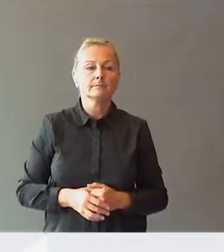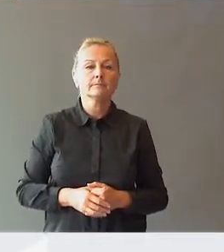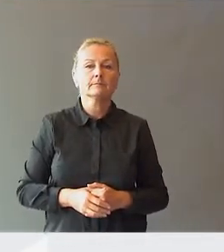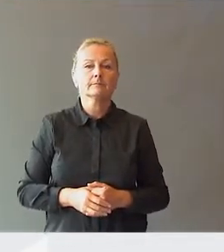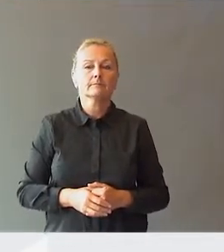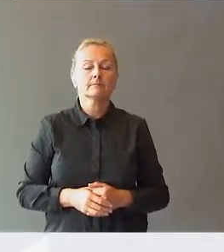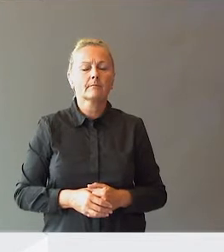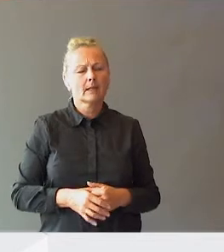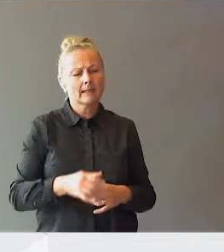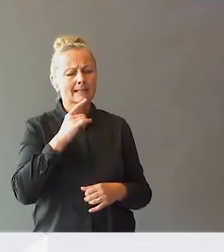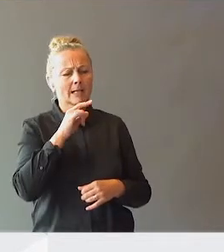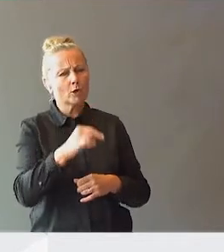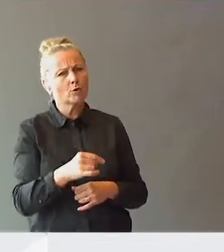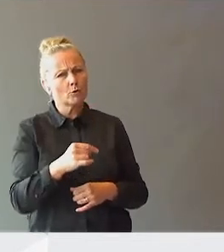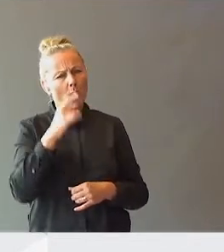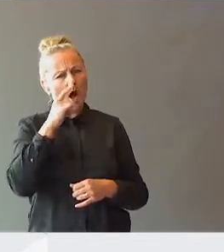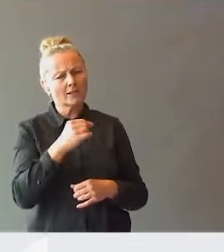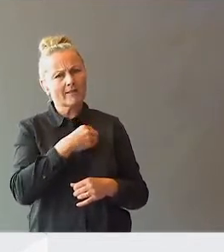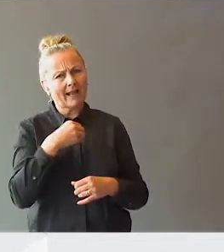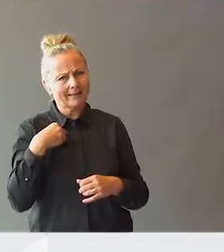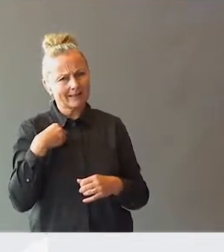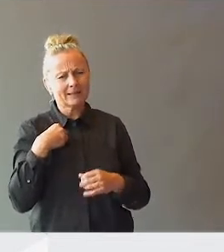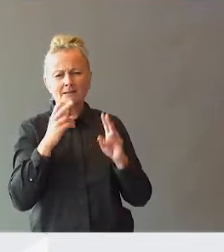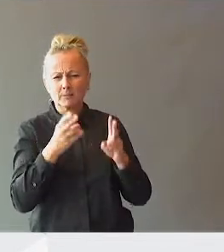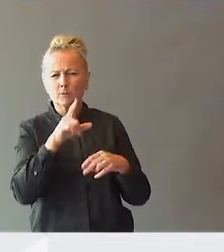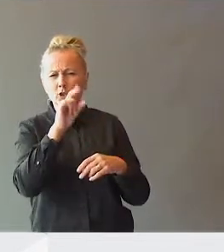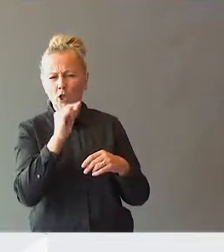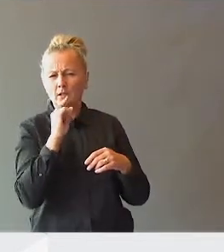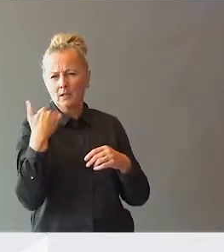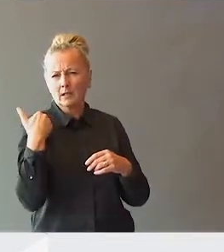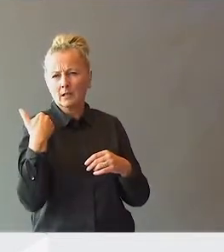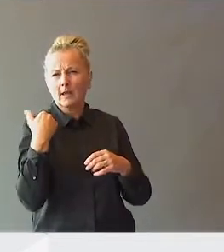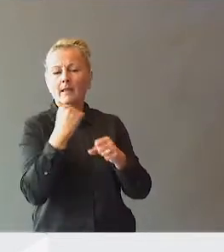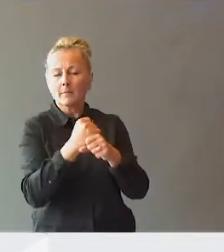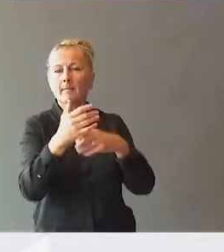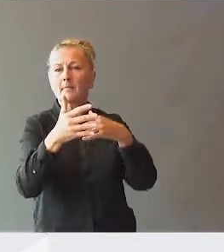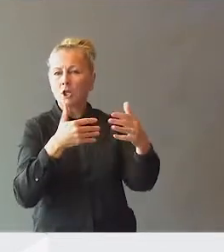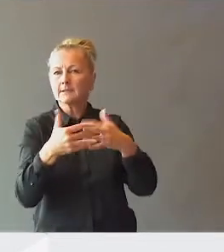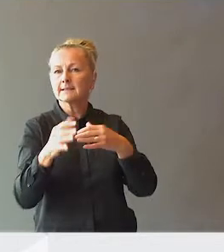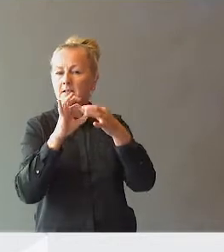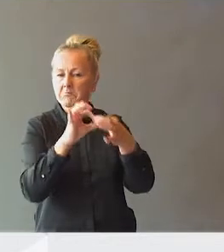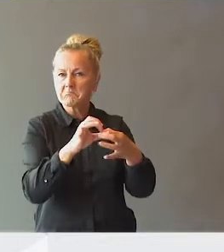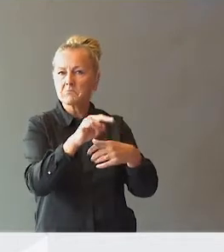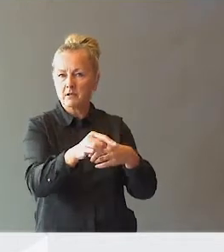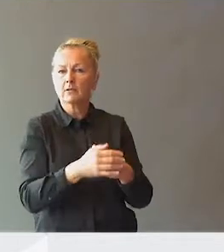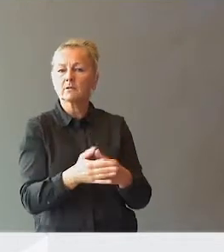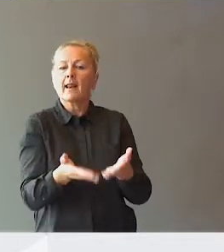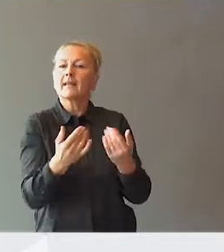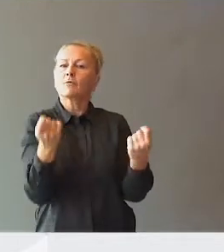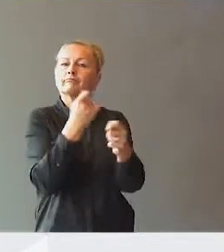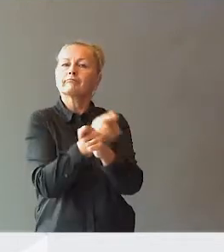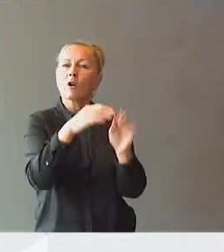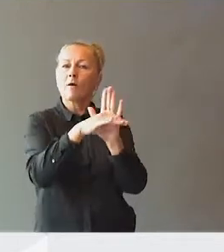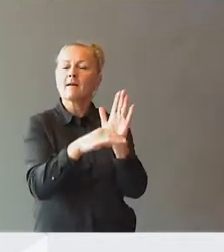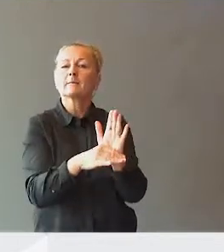Jeg sier jo du, Hans-Fedrik, litt det samme som jeg oppfatter at syndet var inne på, nemlig at det er praksisen det handler om, og at det er lett å endre lovverk,